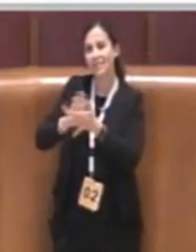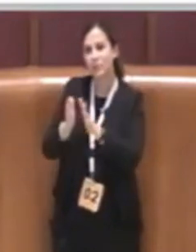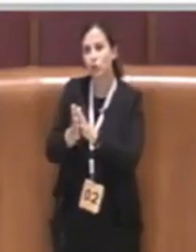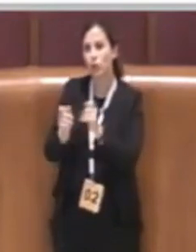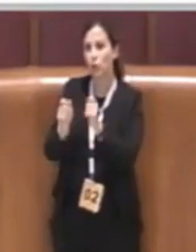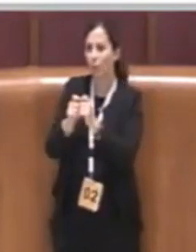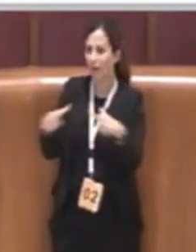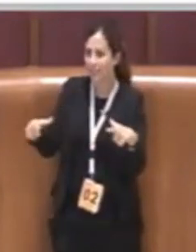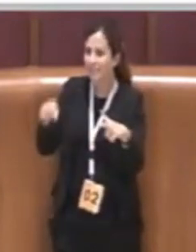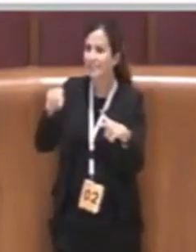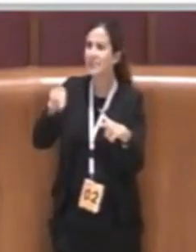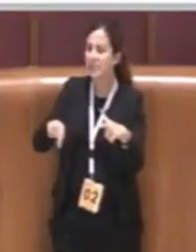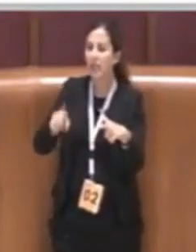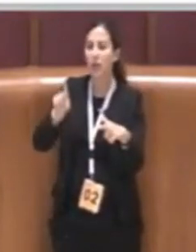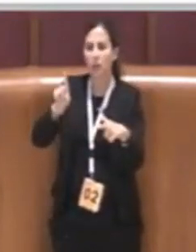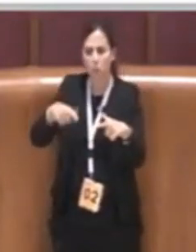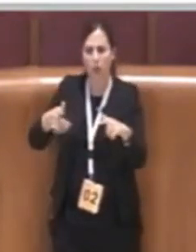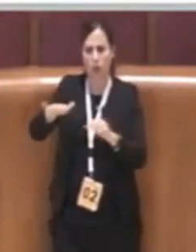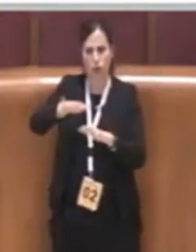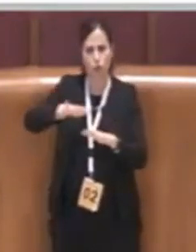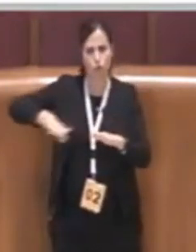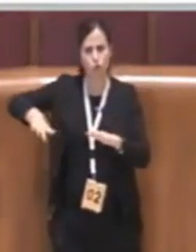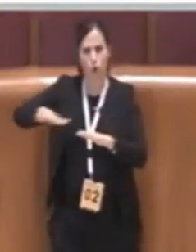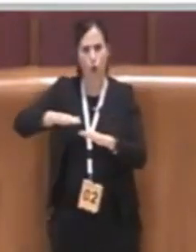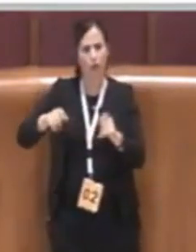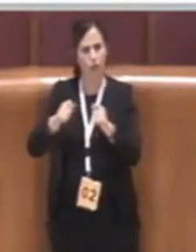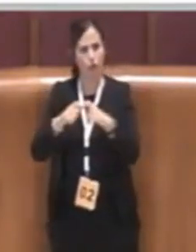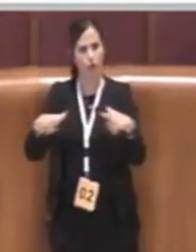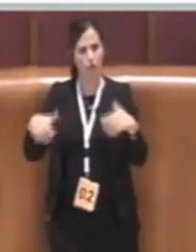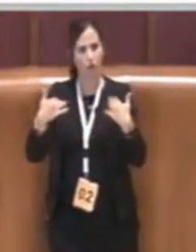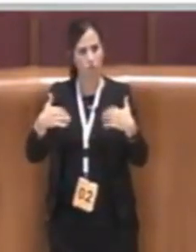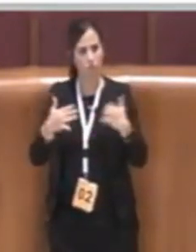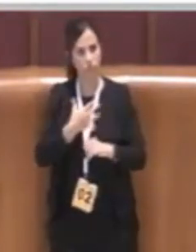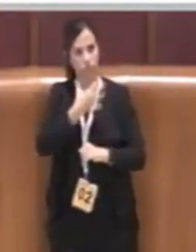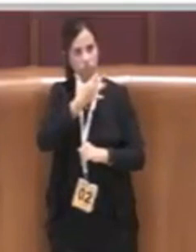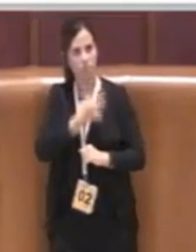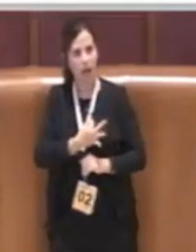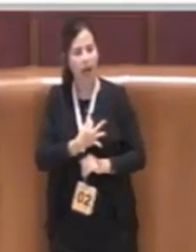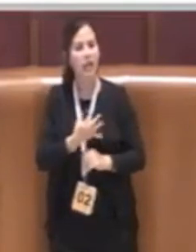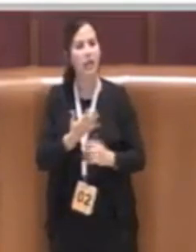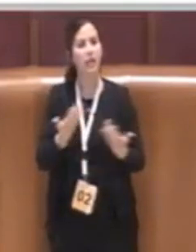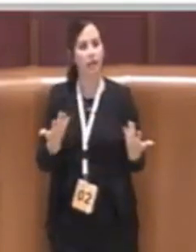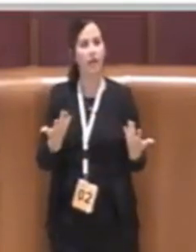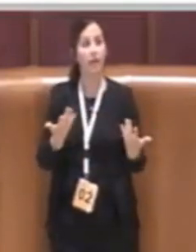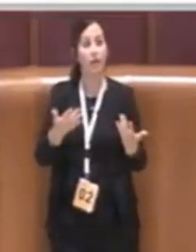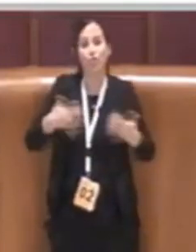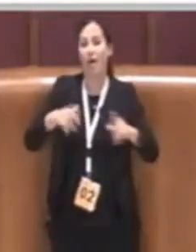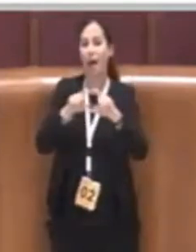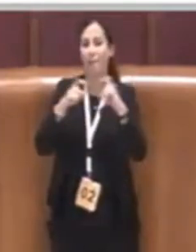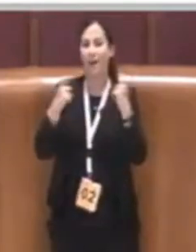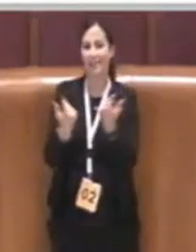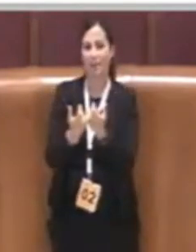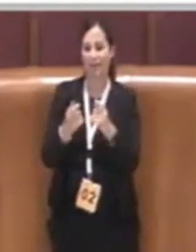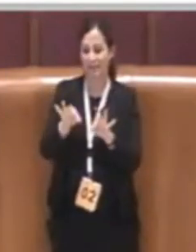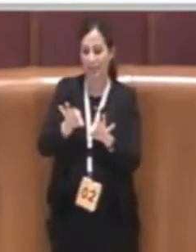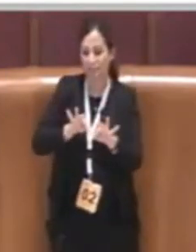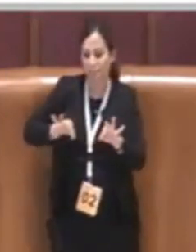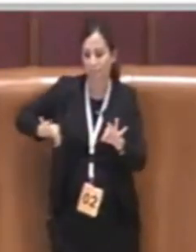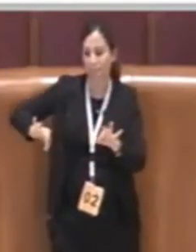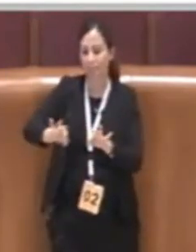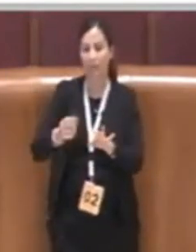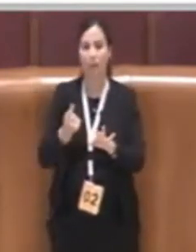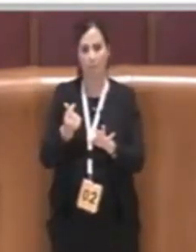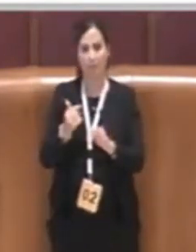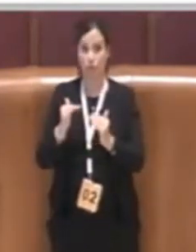abbastanza prestigiose dove gli appartamenti hanno un cospicuo prezzo al metro quadro era cosa